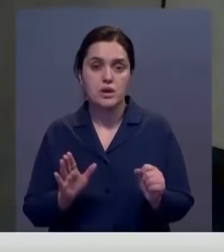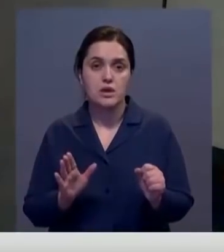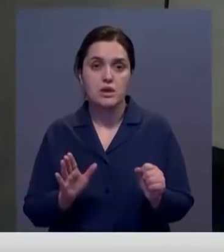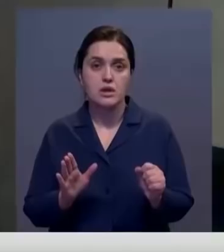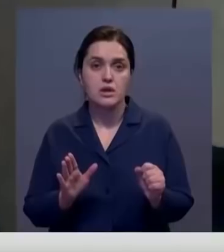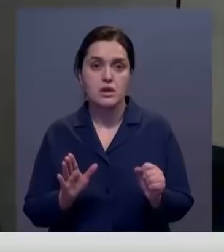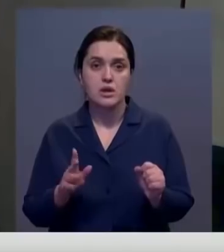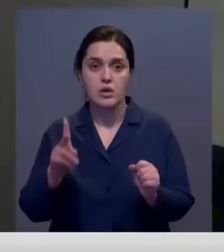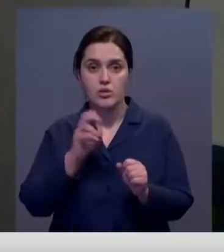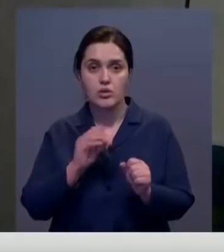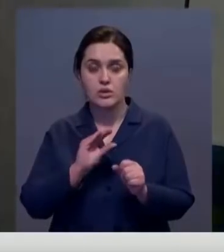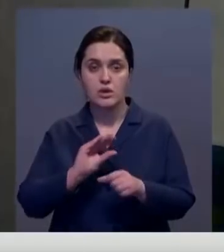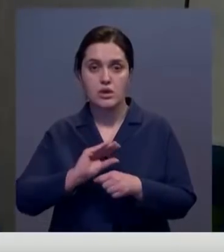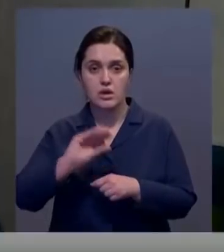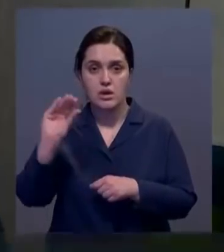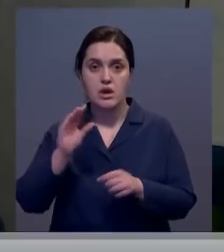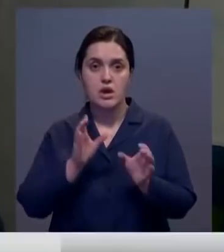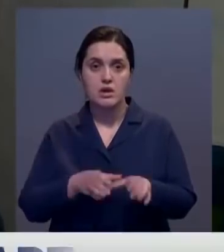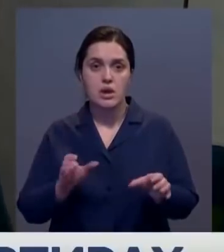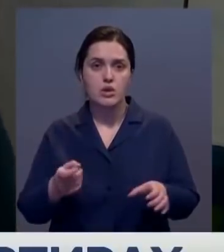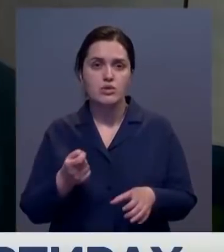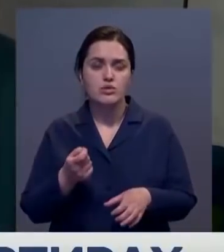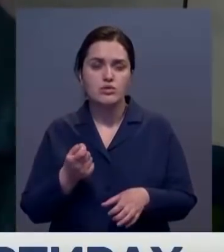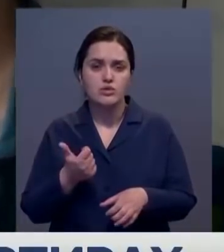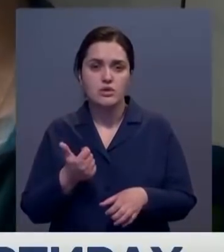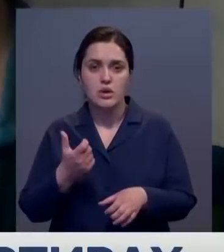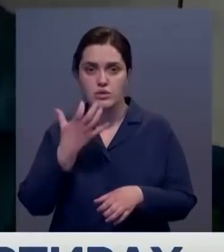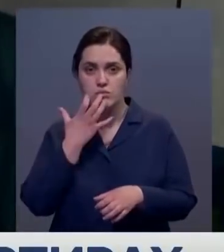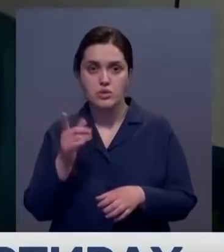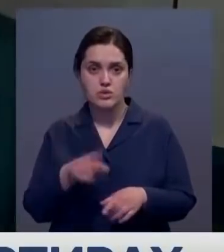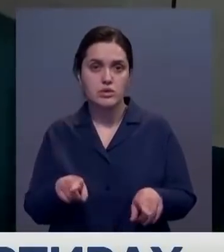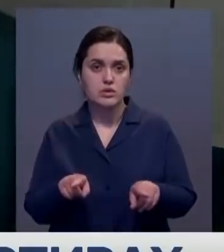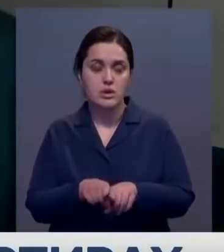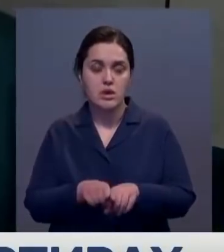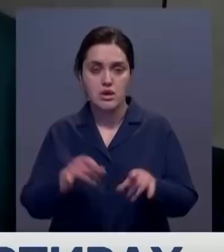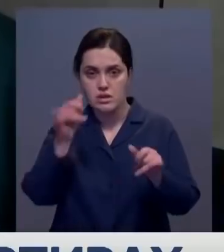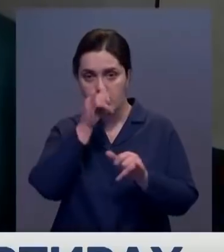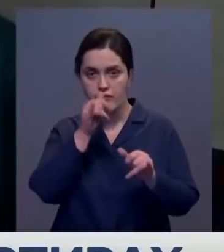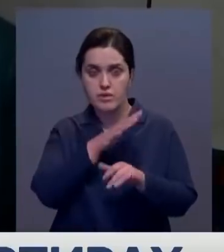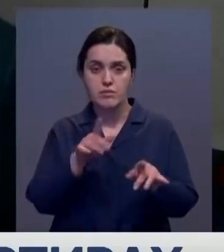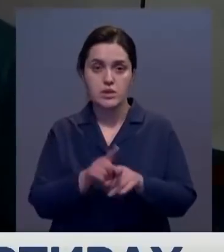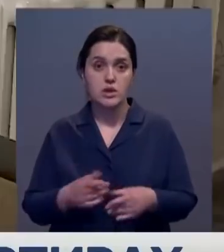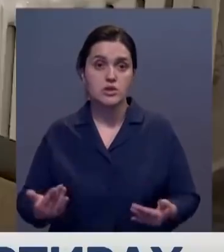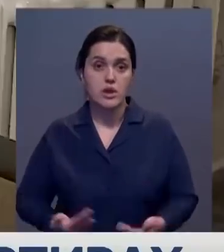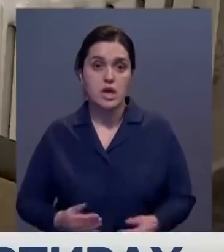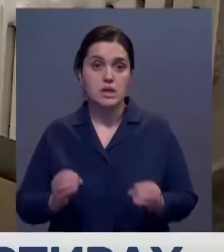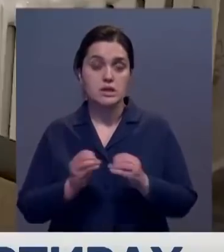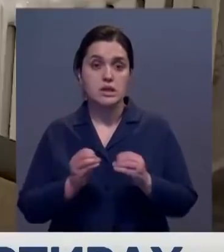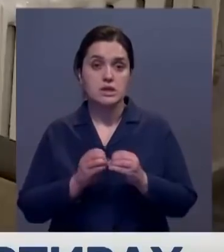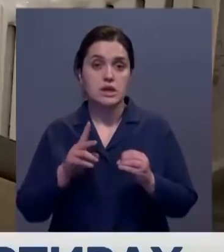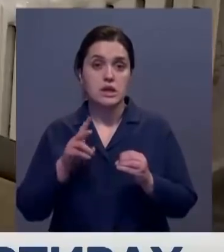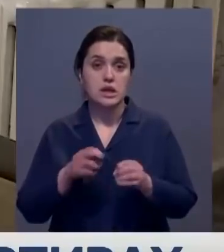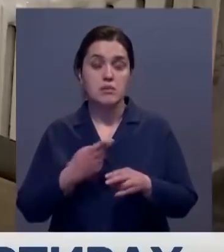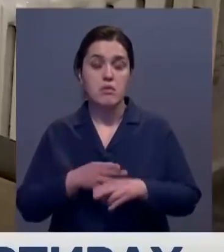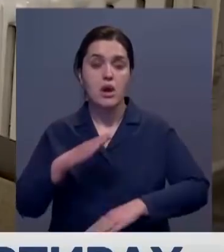льдом все затягивает, и вообще батареи чуть теплые. Ну что это, так невозможно. Так и живем. Уже 10 лет. Шакемата